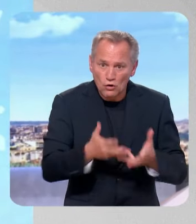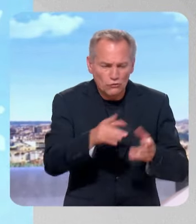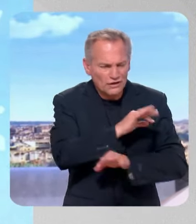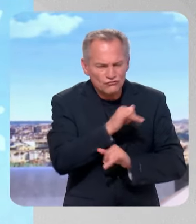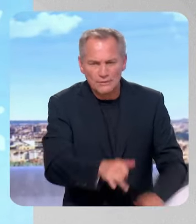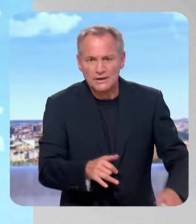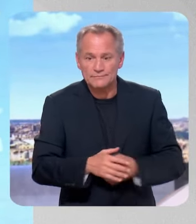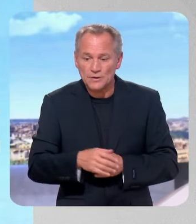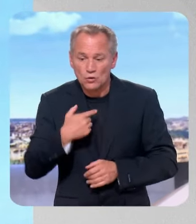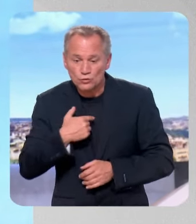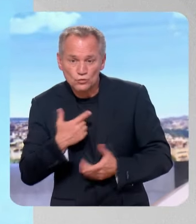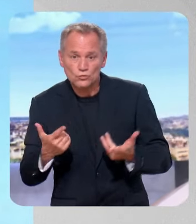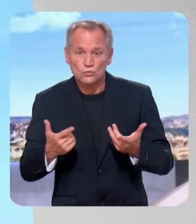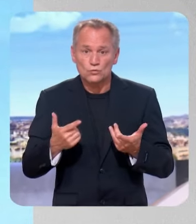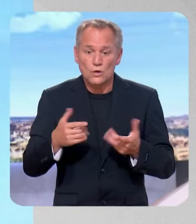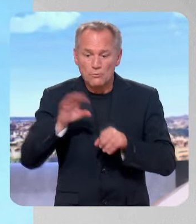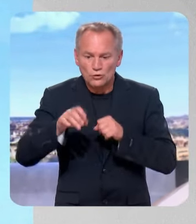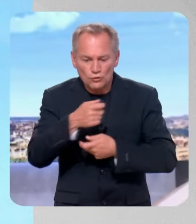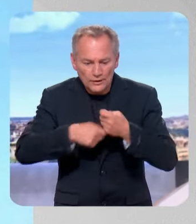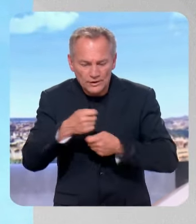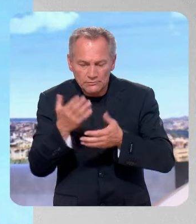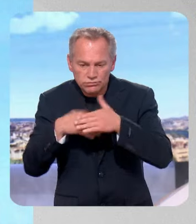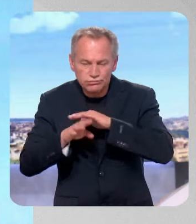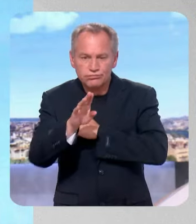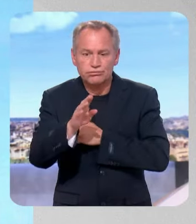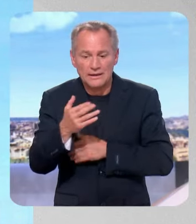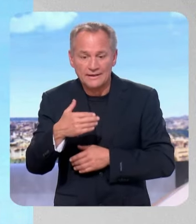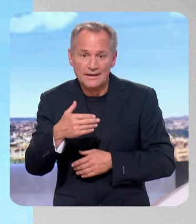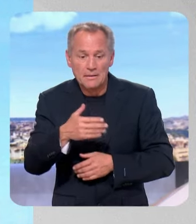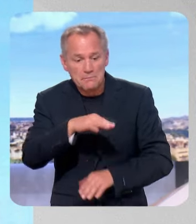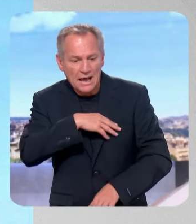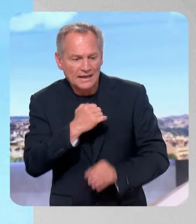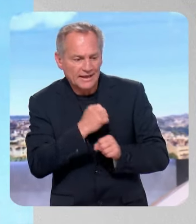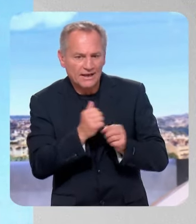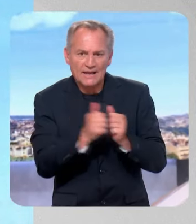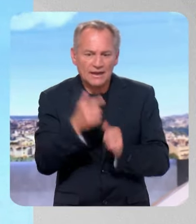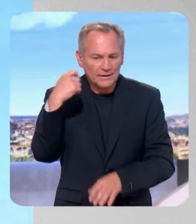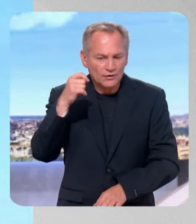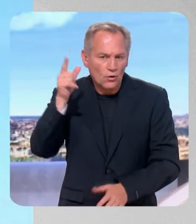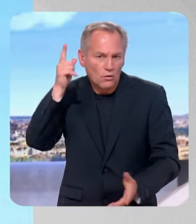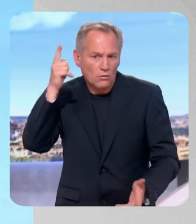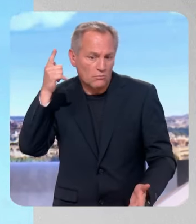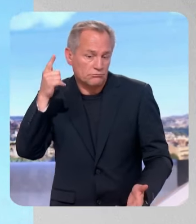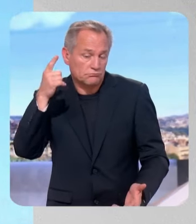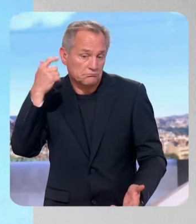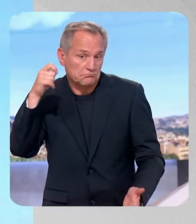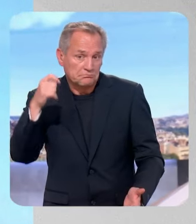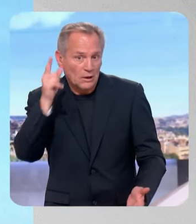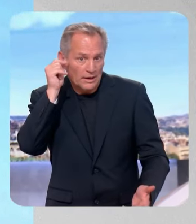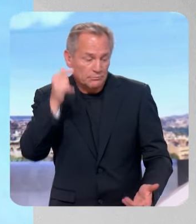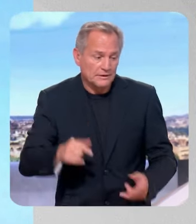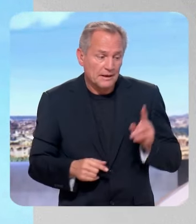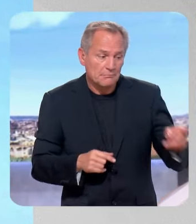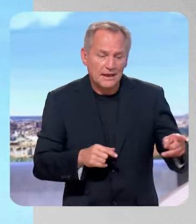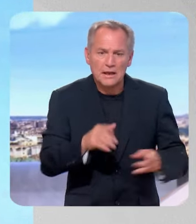économique, c'est lié à la dette en commun, que nous avons décidé avec le président de République. Ni M. Glucksmann ni M. Bardella n'ont